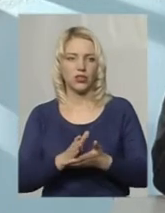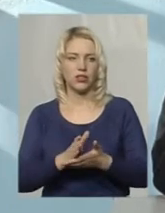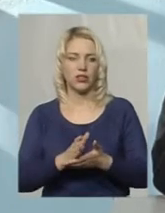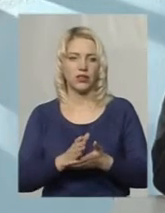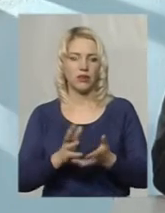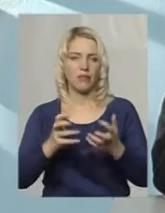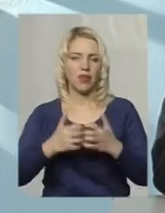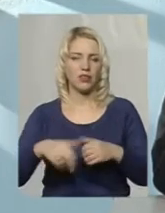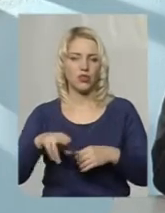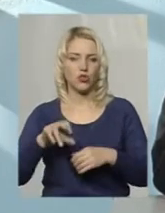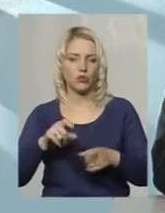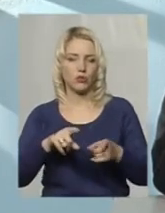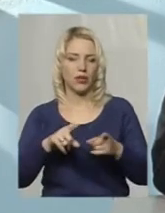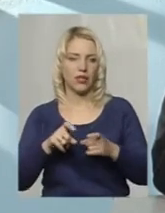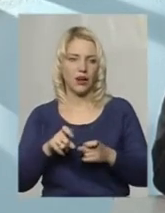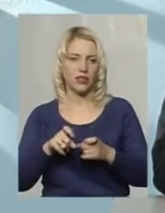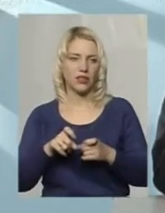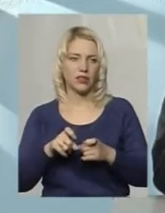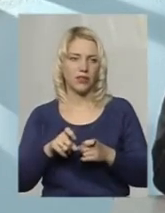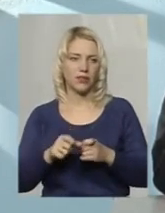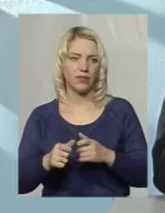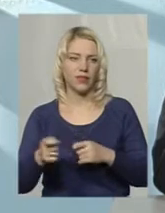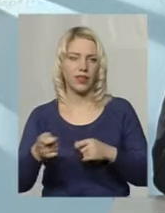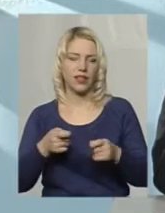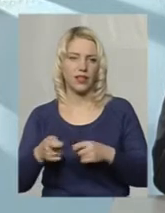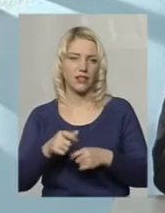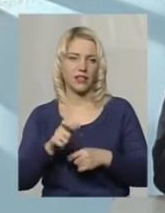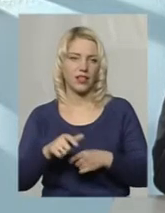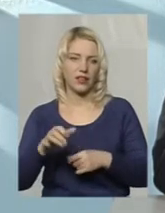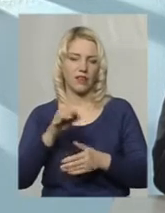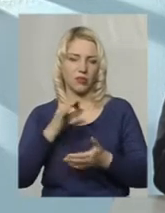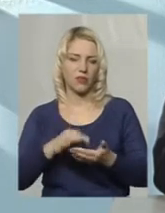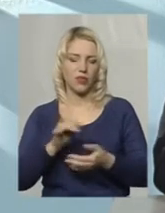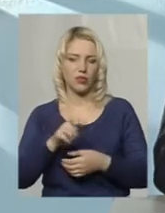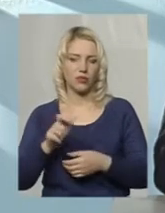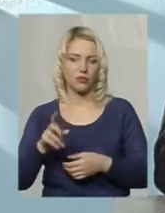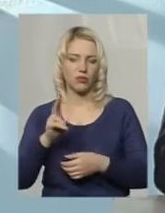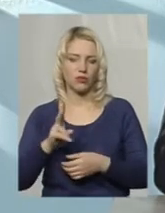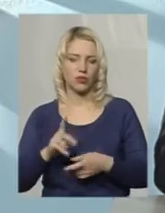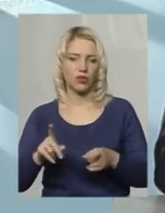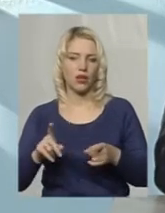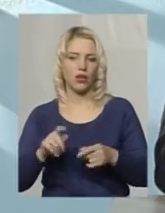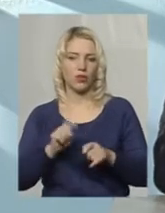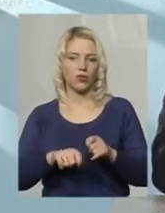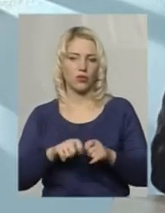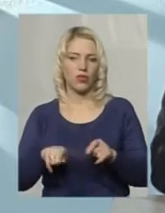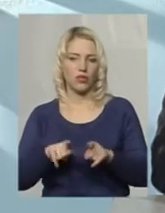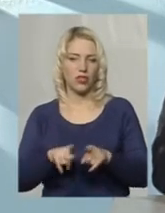механізми щодо притягнення керівників і відповідальних осіб, які контролюють теж стан доріг,